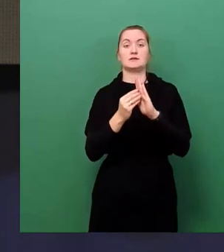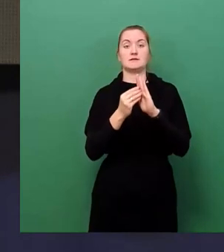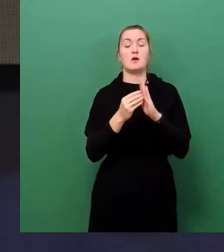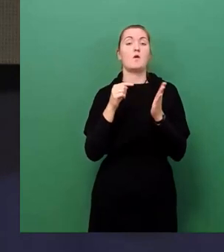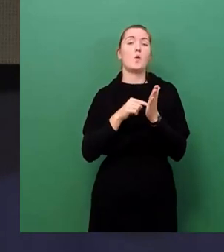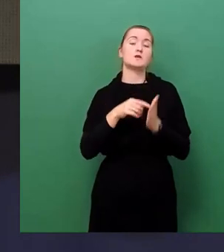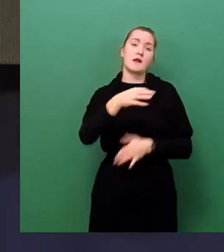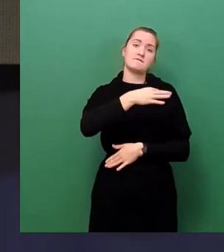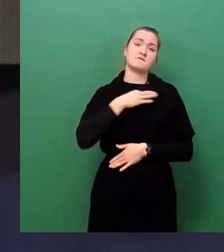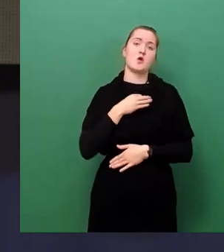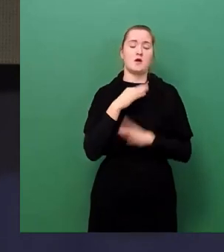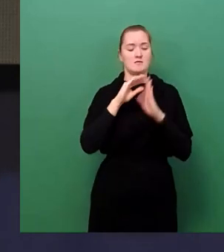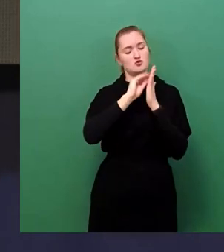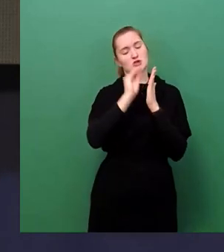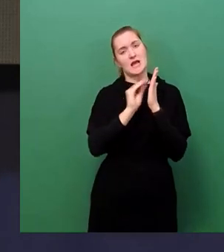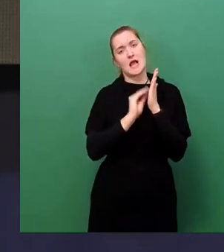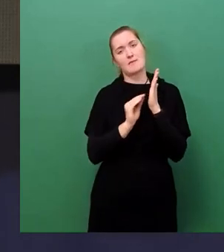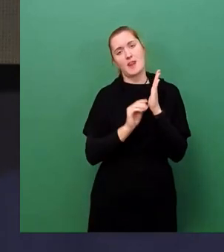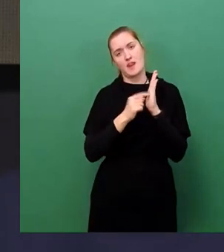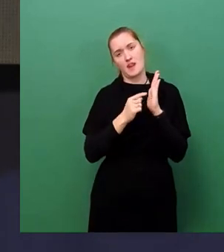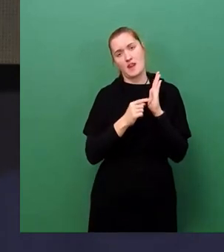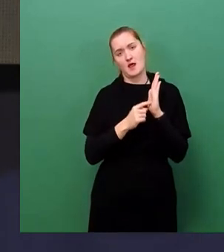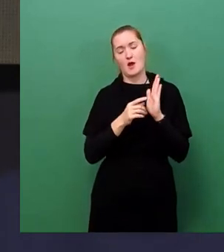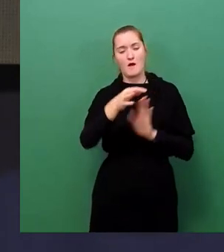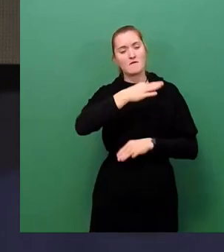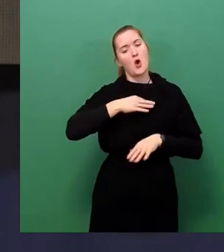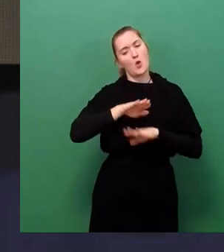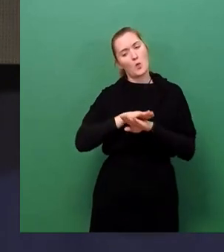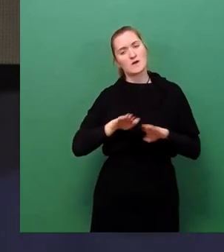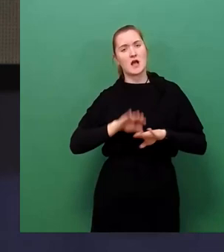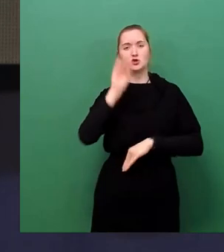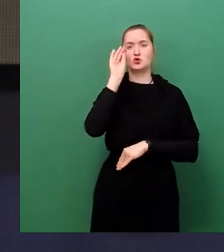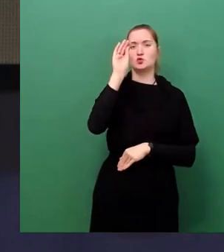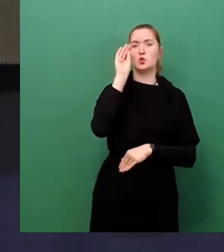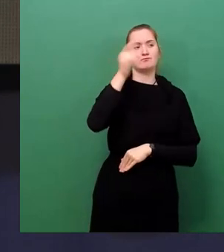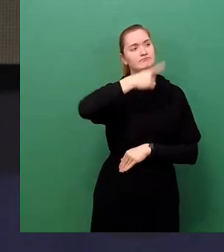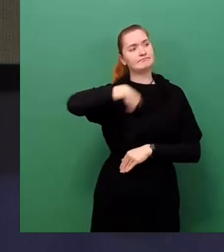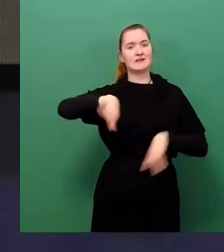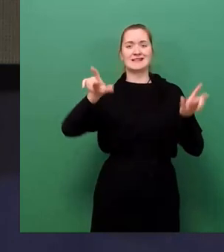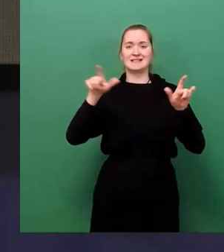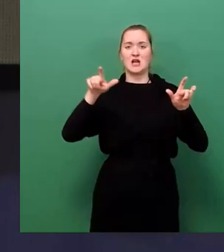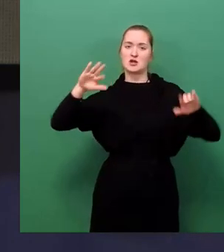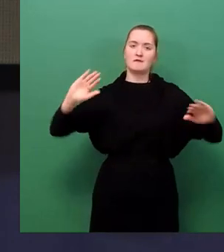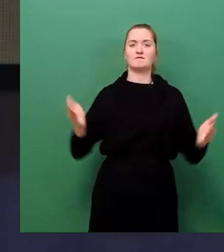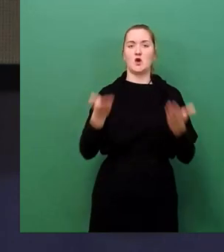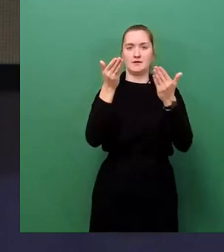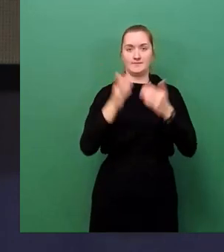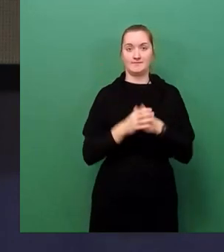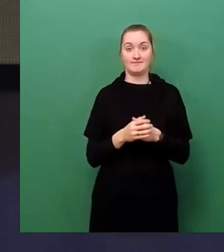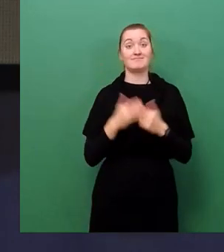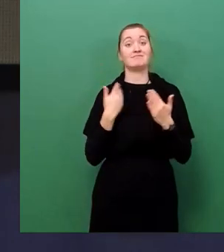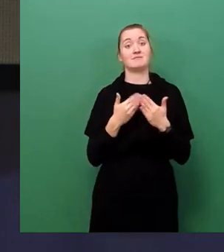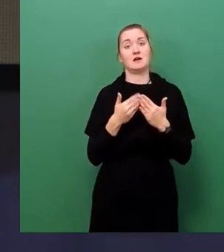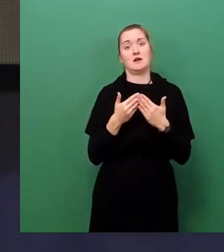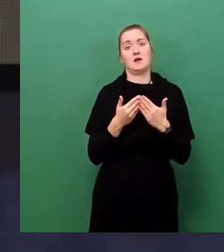die beschriebenen Merkmale die Grundlage für eine zukunftsfähige Zivilgesellschaft. Schon deswegen begrüßen wir dieses